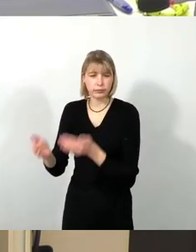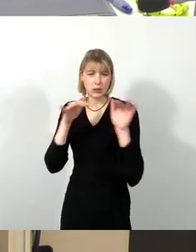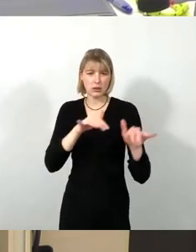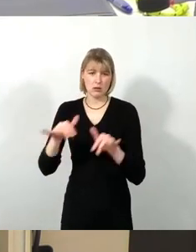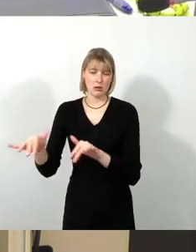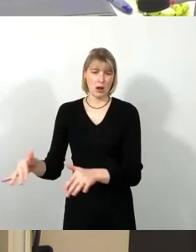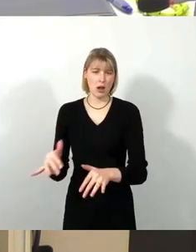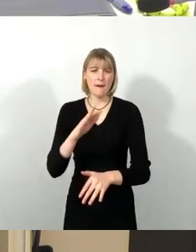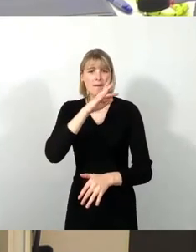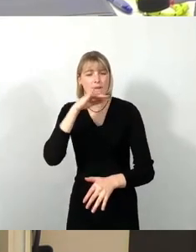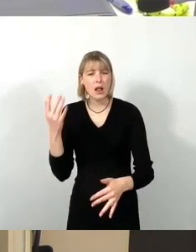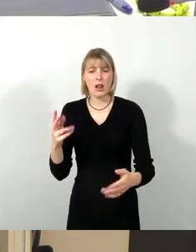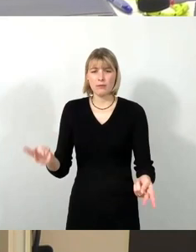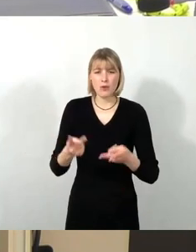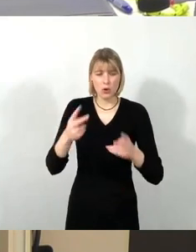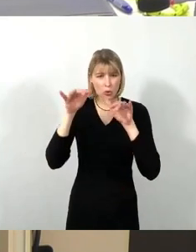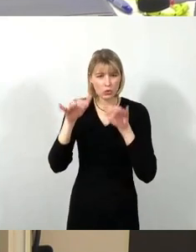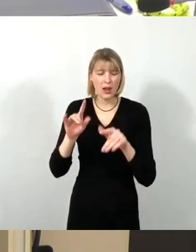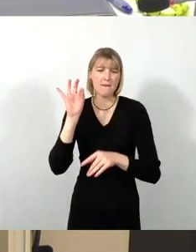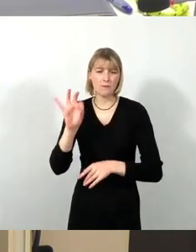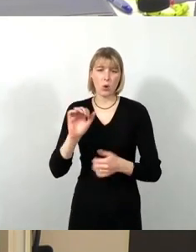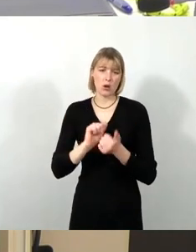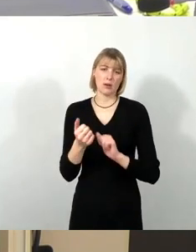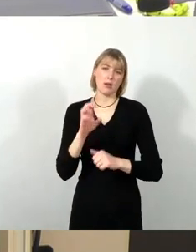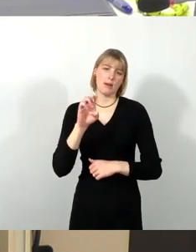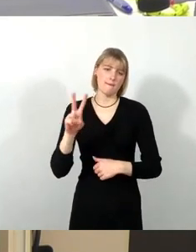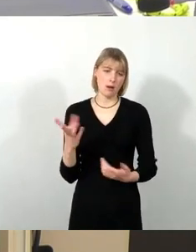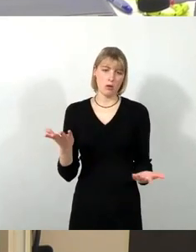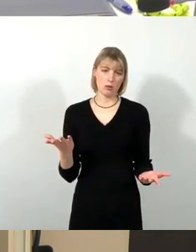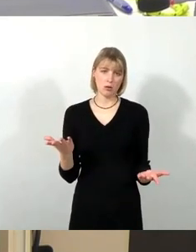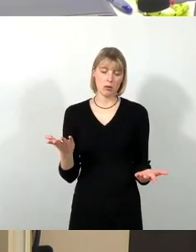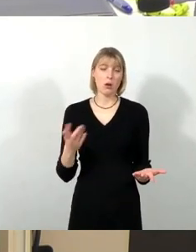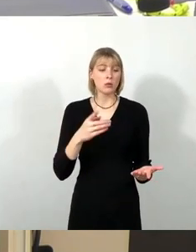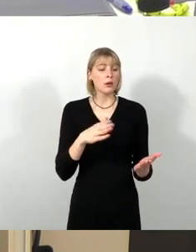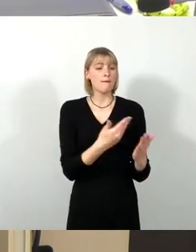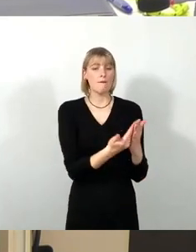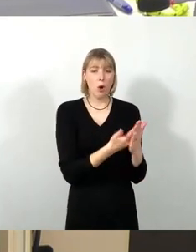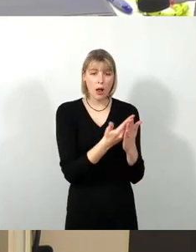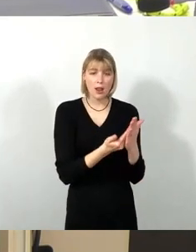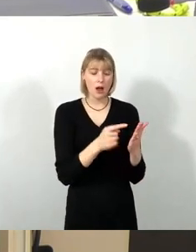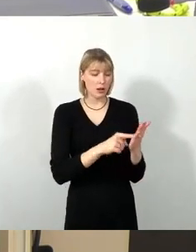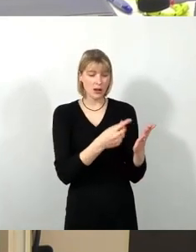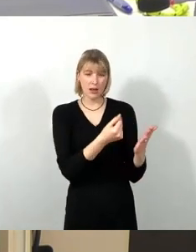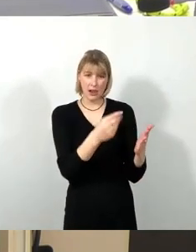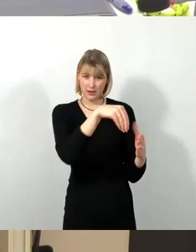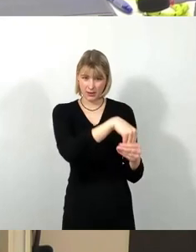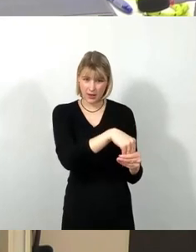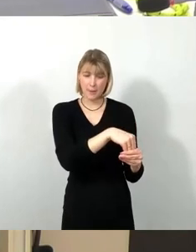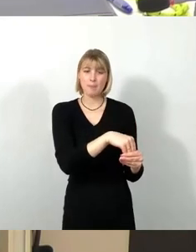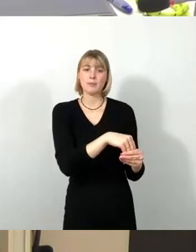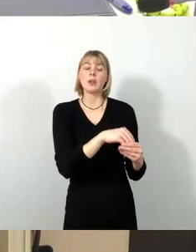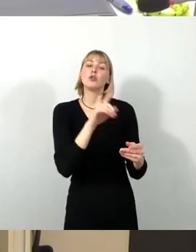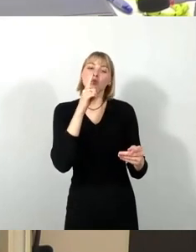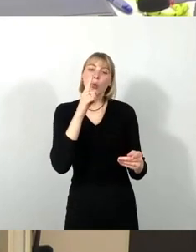Förderung für den RISA-EV und in der Vorlage steht hier drin, für das Geld, was hier in der Vorlage ist, soll eine Erprobung von